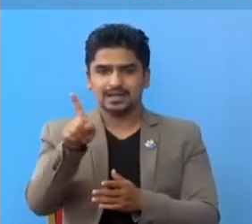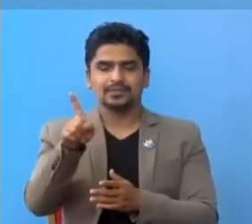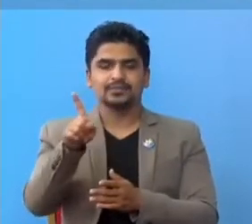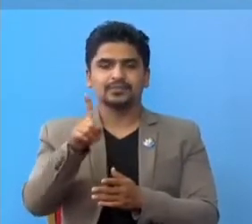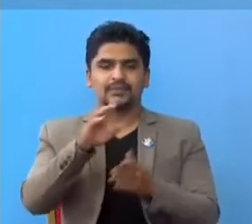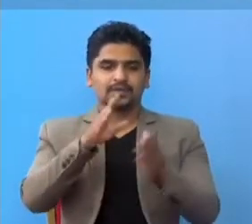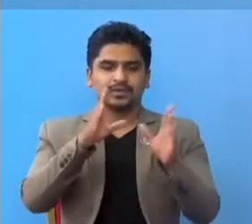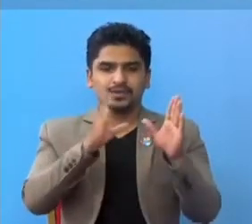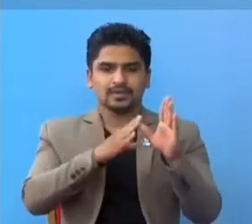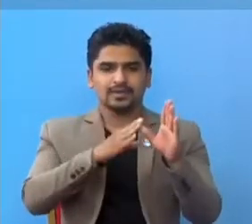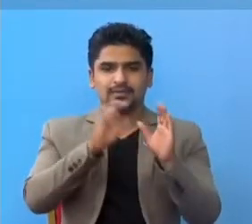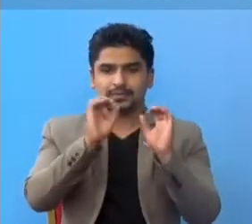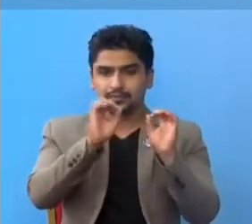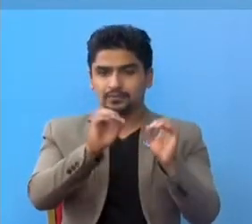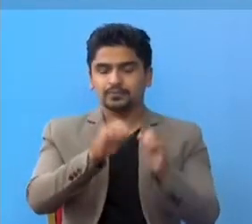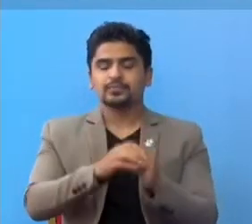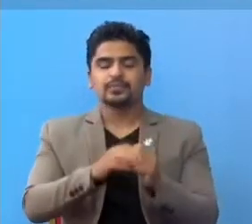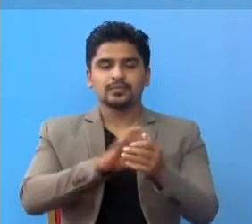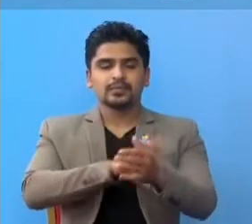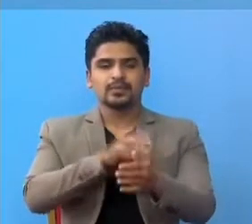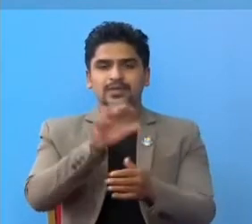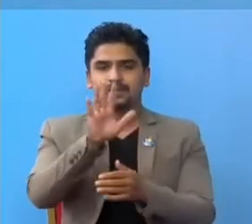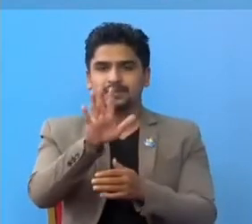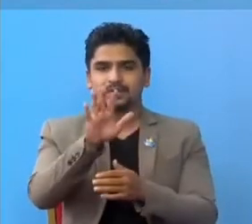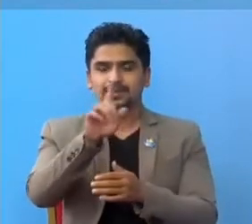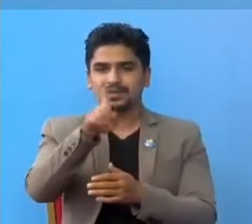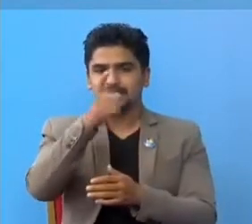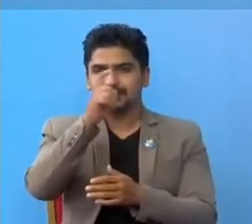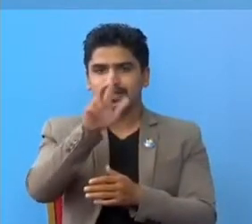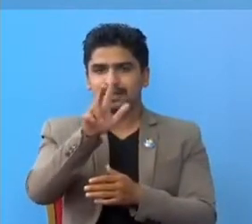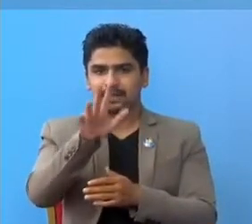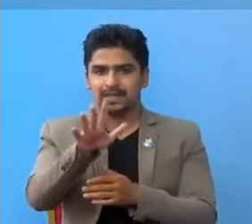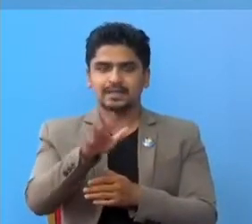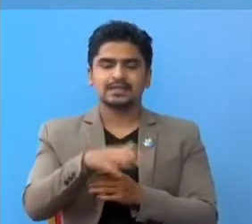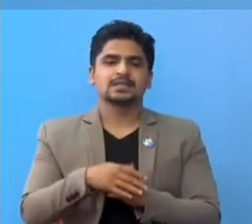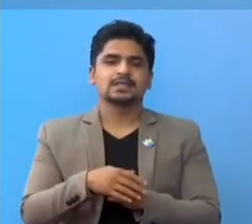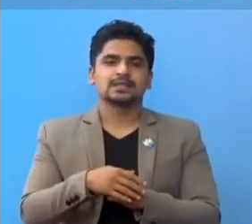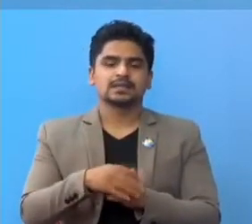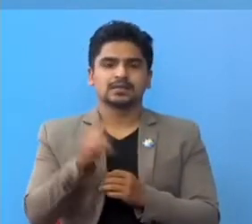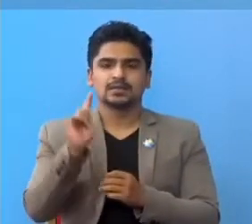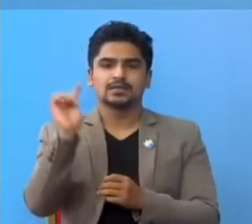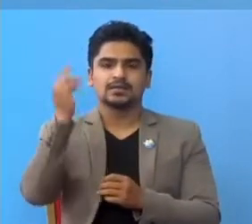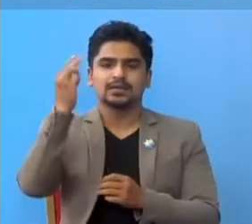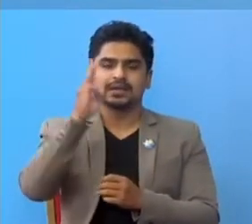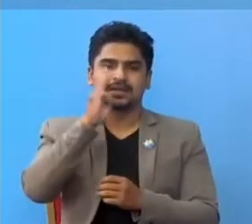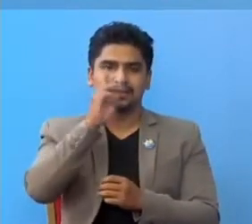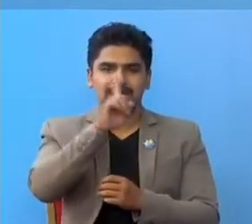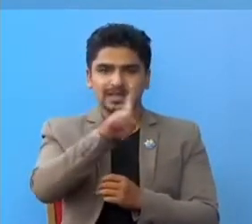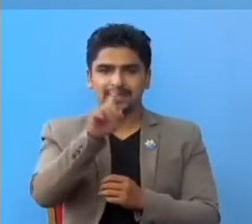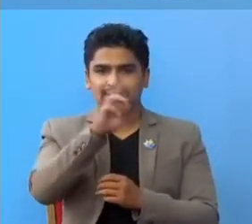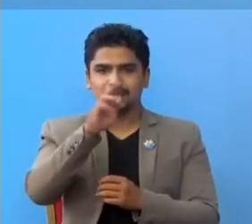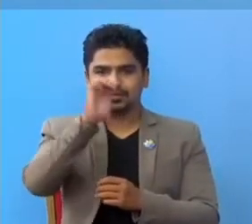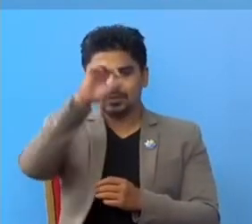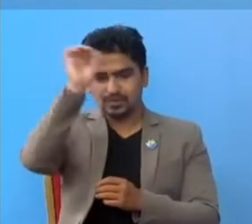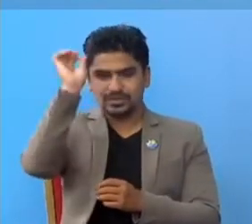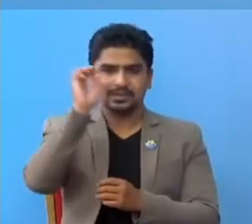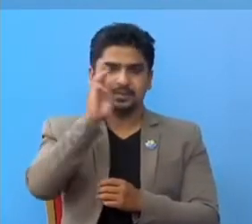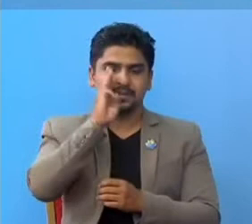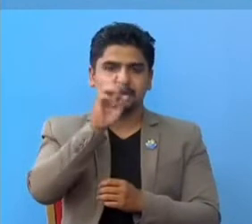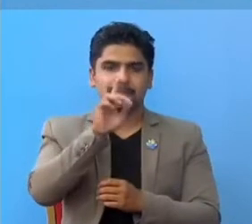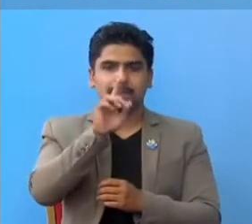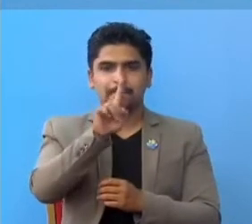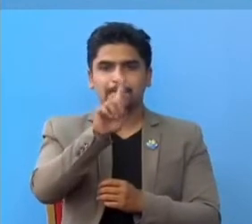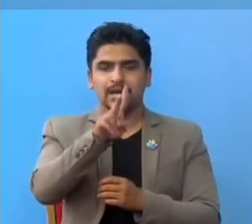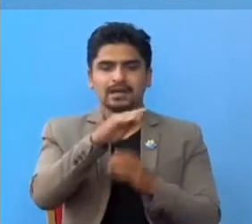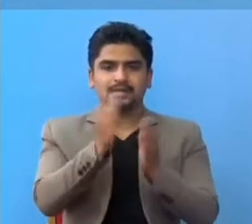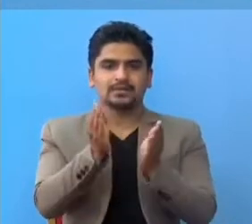प्रदेश मा सुन्या प्रदेश पांस मा एक से पचासी प्रदेश कॉणाली प्रदेश मा एगार र शुदूर पच्चिम प्रदेश मा बार